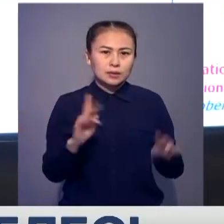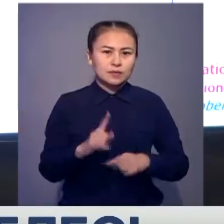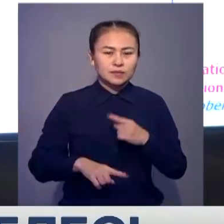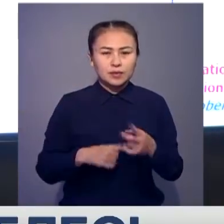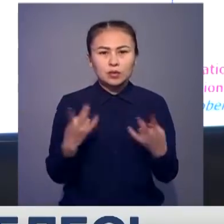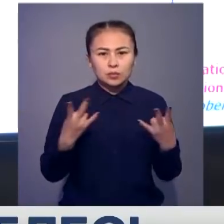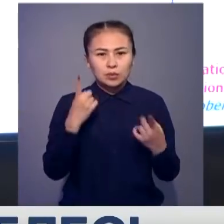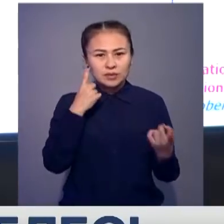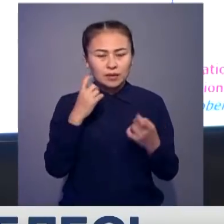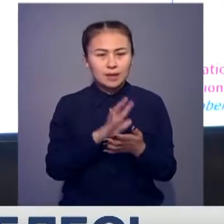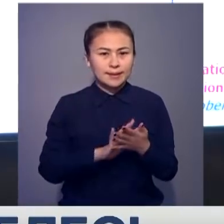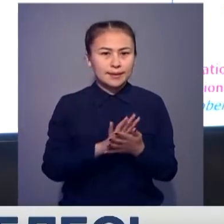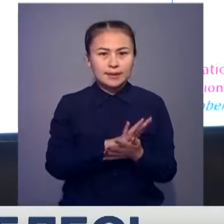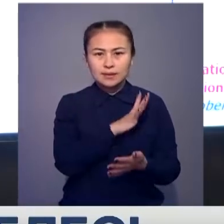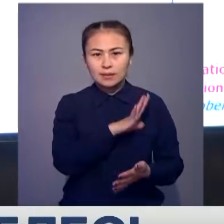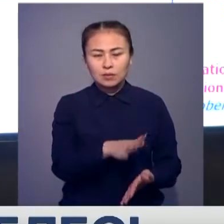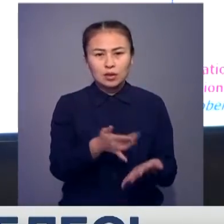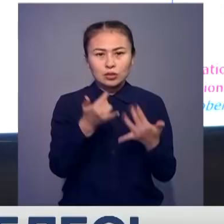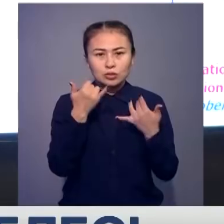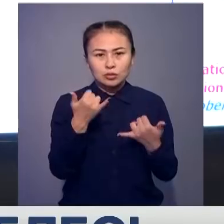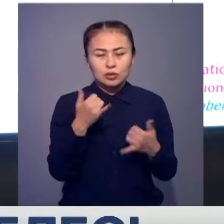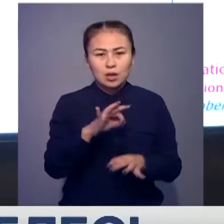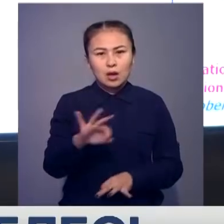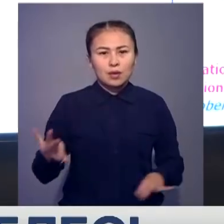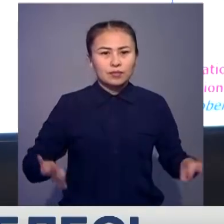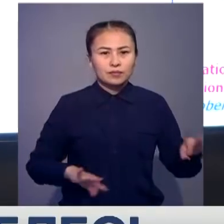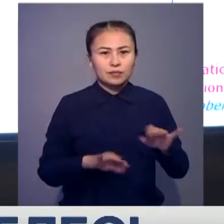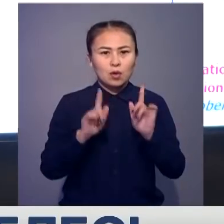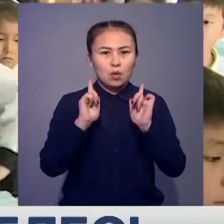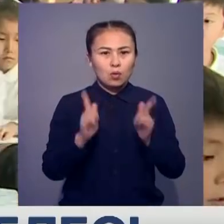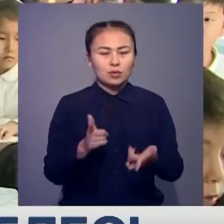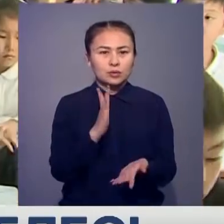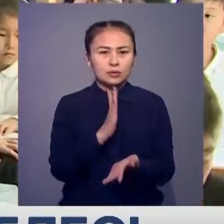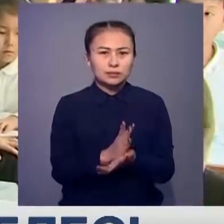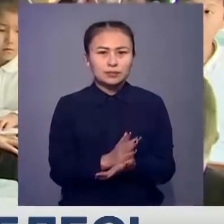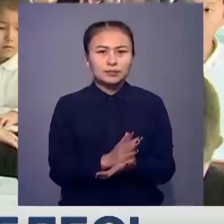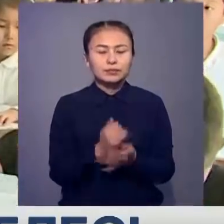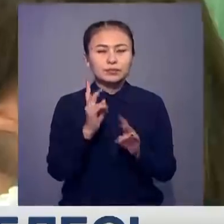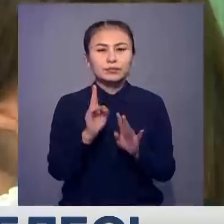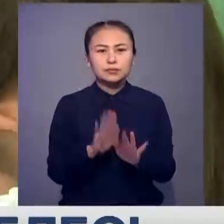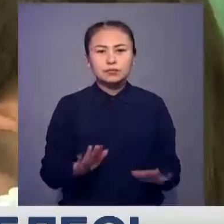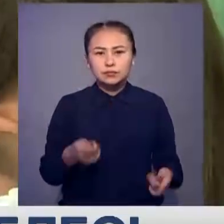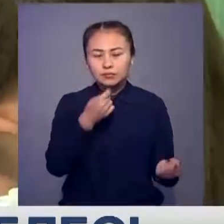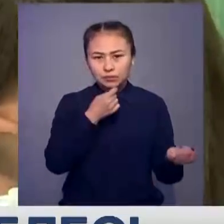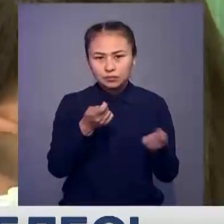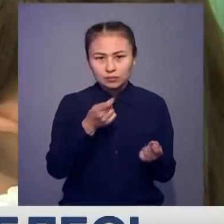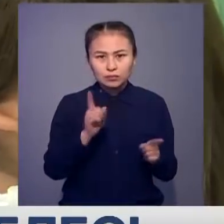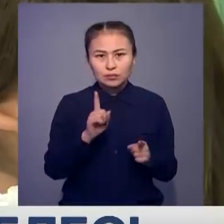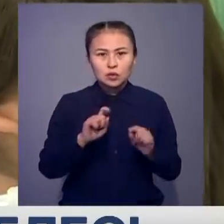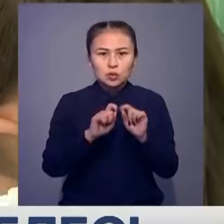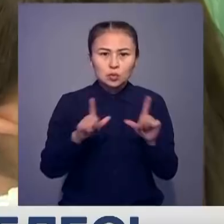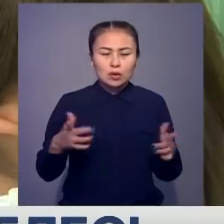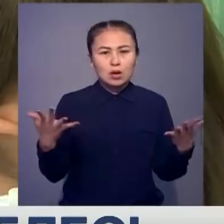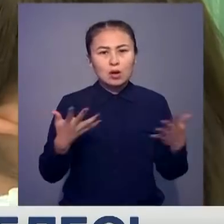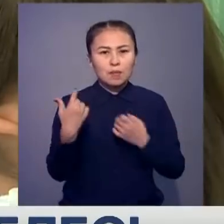тиісті мәліметтер болмаған, ал енді сәулет басқармасында деректер қоры бар. Бірақ балалардың қауіпсіздігі үшін мектептің қалай